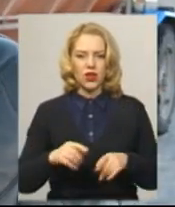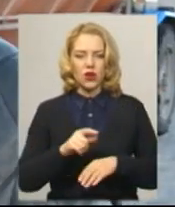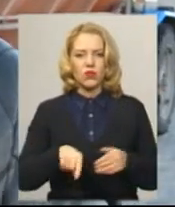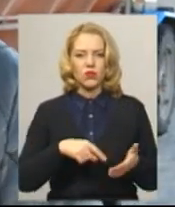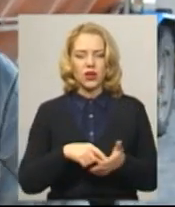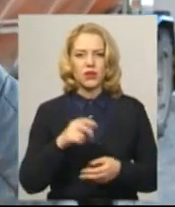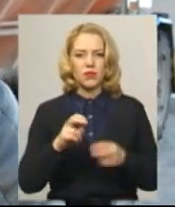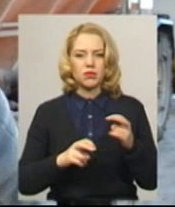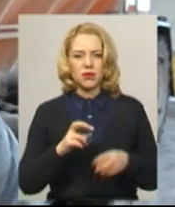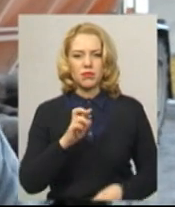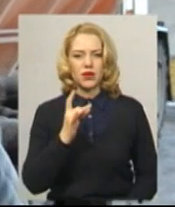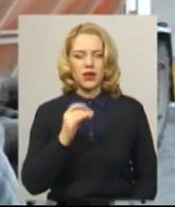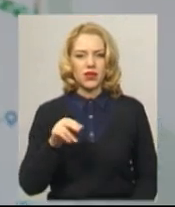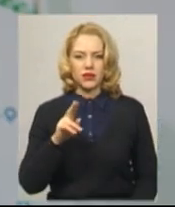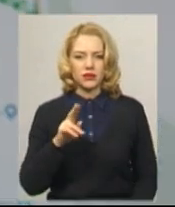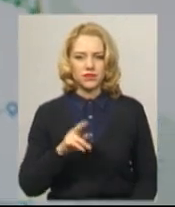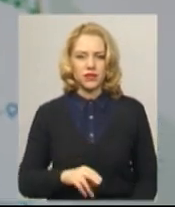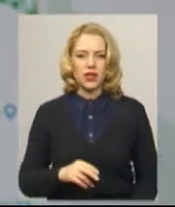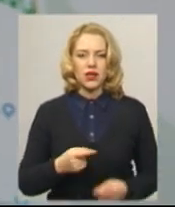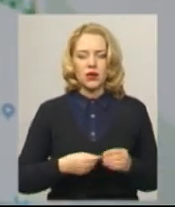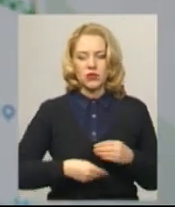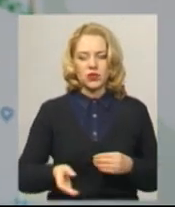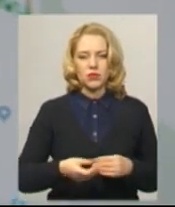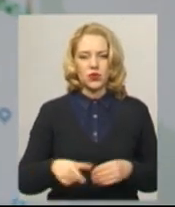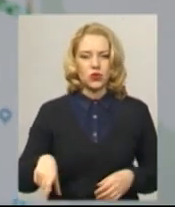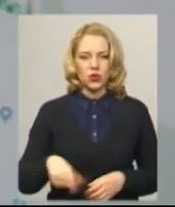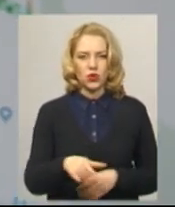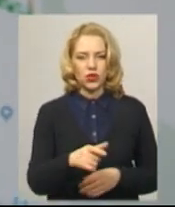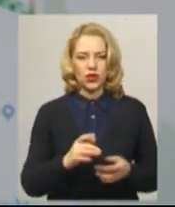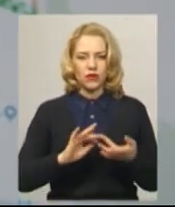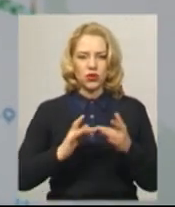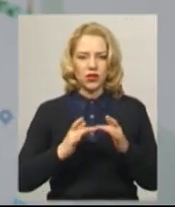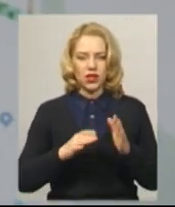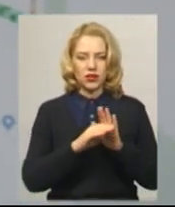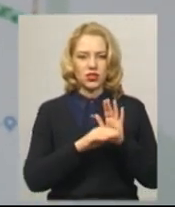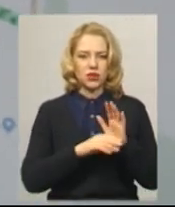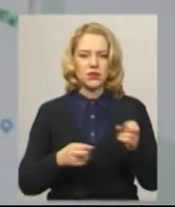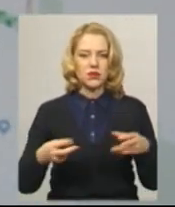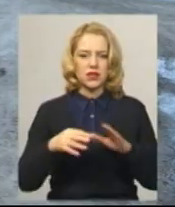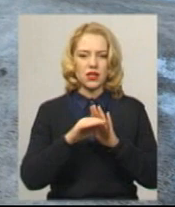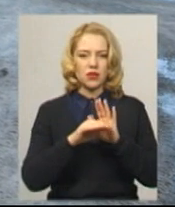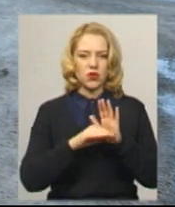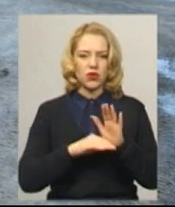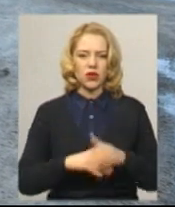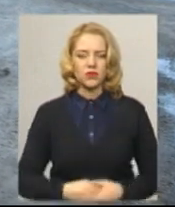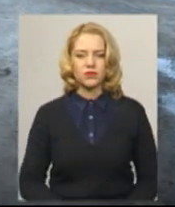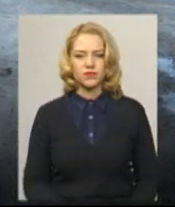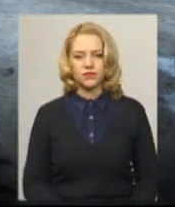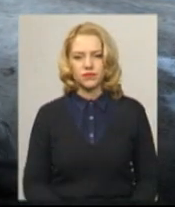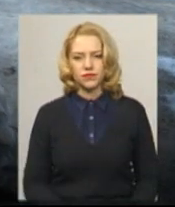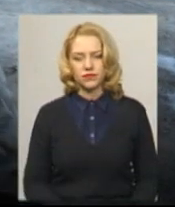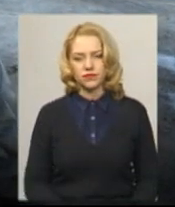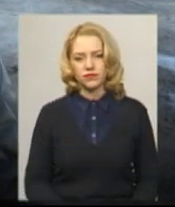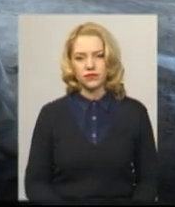комунального підприємства «Брет» Ігор Мартинюк. Посипку доріг контролюють в онлайн-режимі у спеціальній програмі, додає чиновник. У всі машини